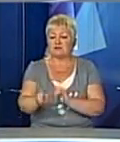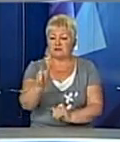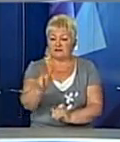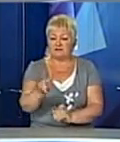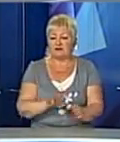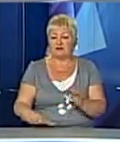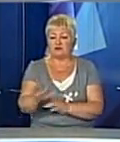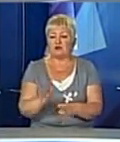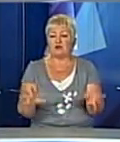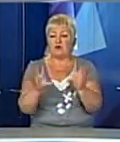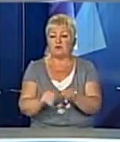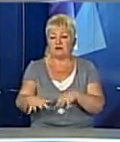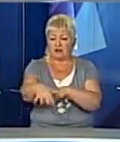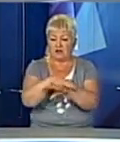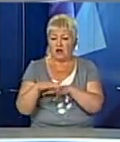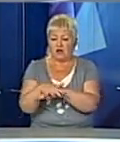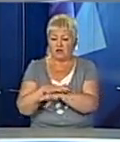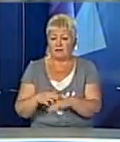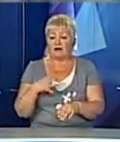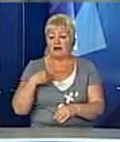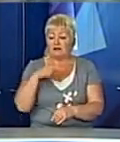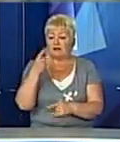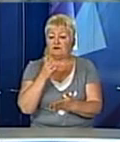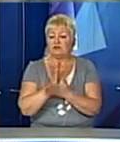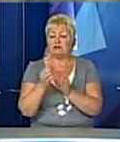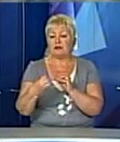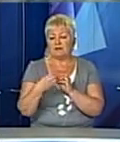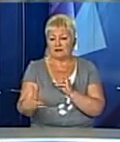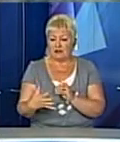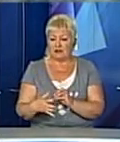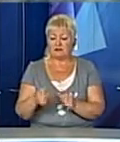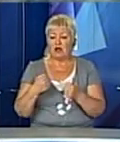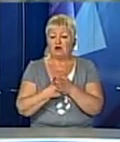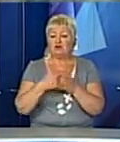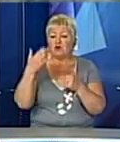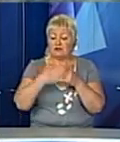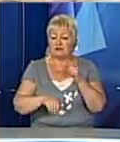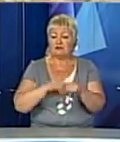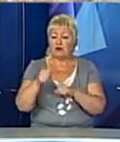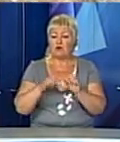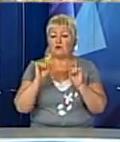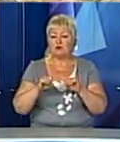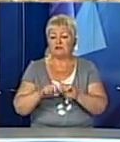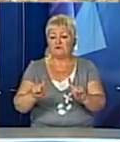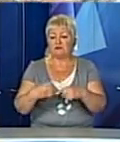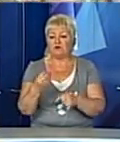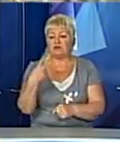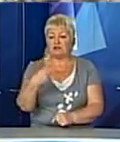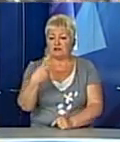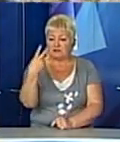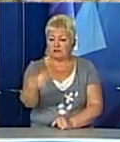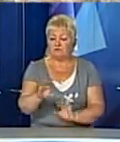територіальні об'єднані громади. На Львівщині їх є 15. До кінця року можливе створення ще 22,